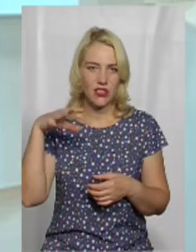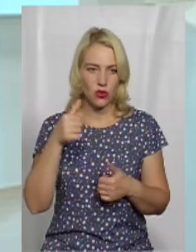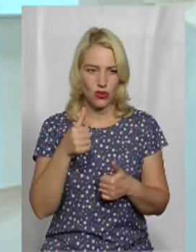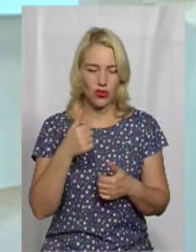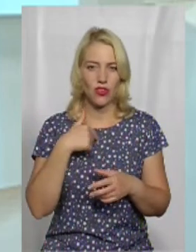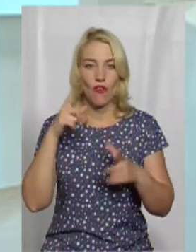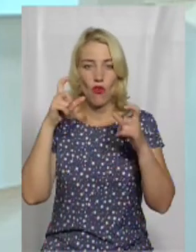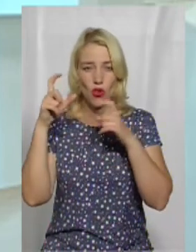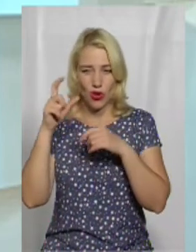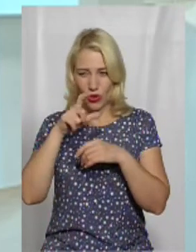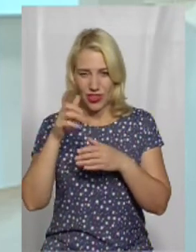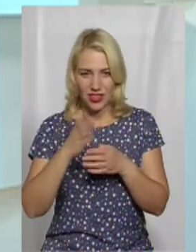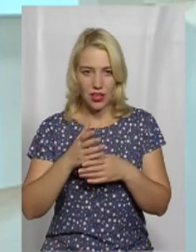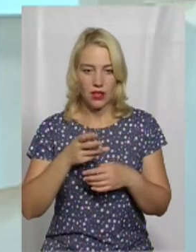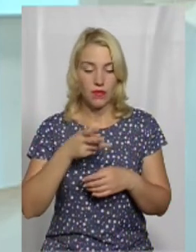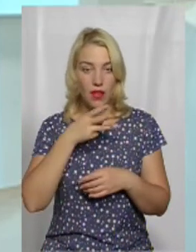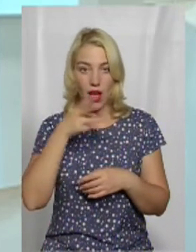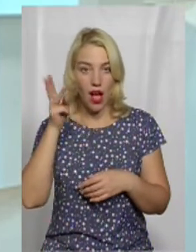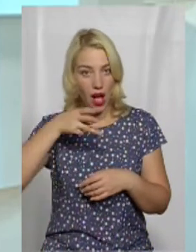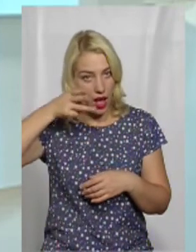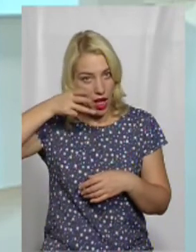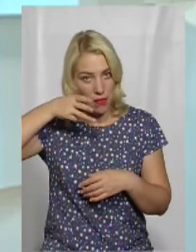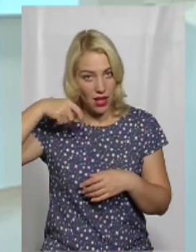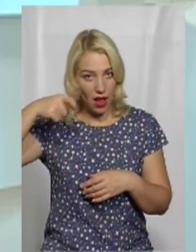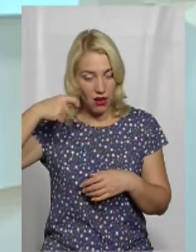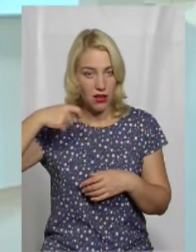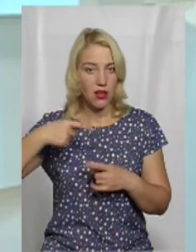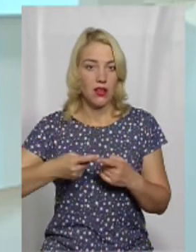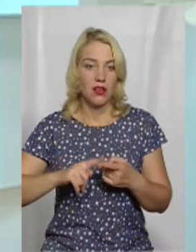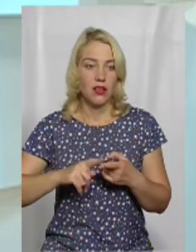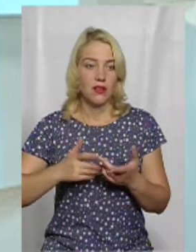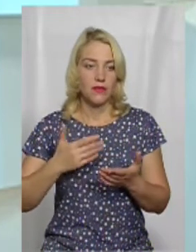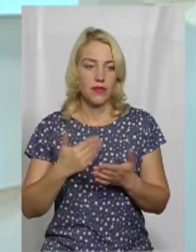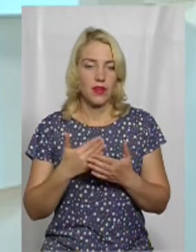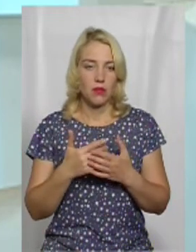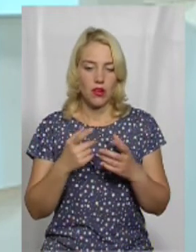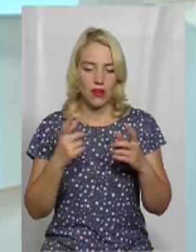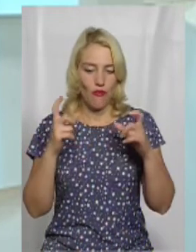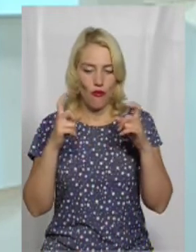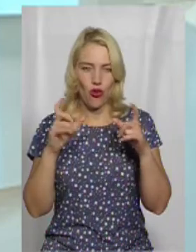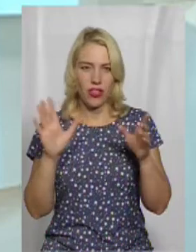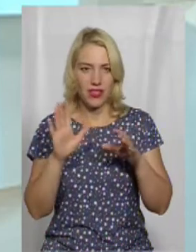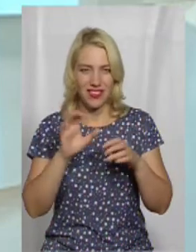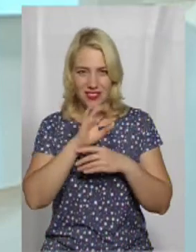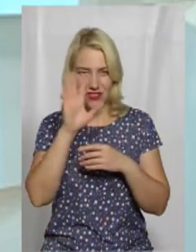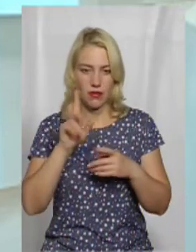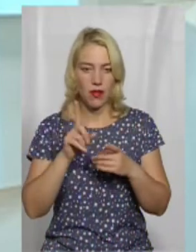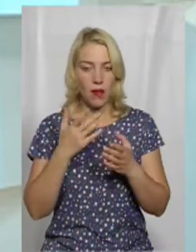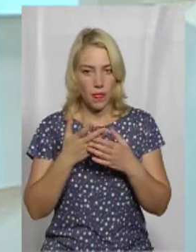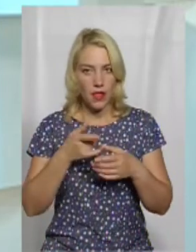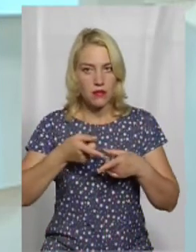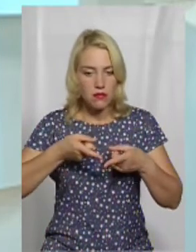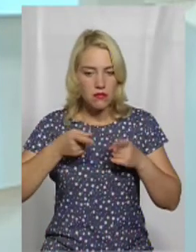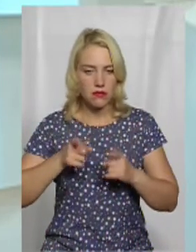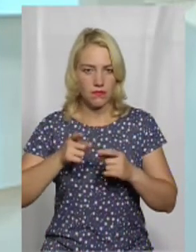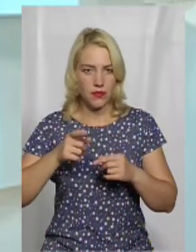це таке вже там. Хороші камери, тобто якщо ми говоримо про щось серйозніше, ніж весільні фотіки, а вже говоримо про якісь кранкодери там серйозні,